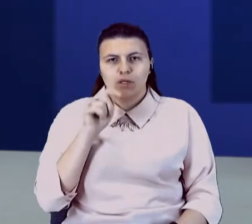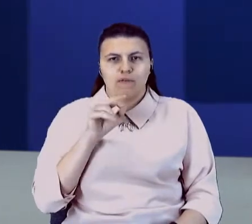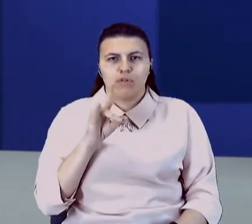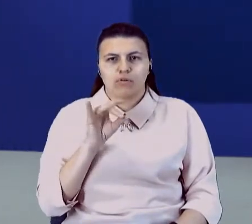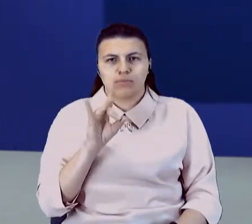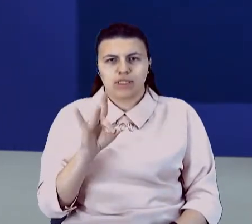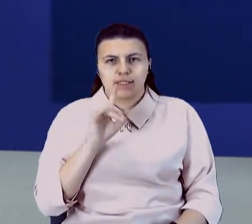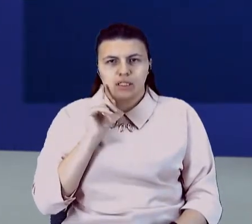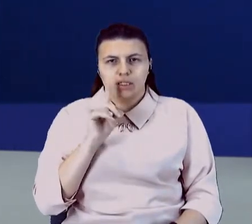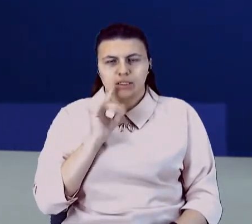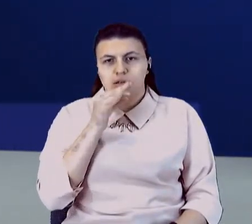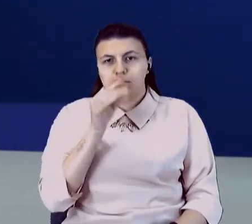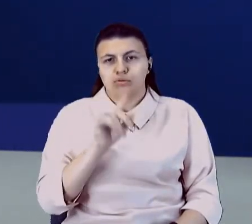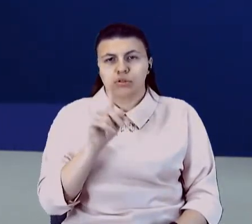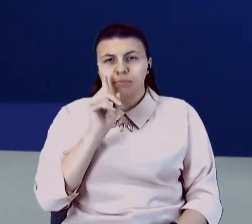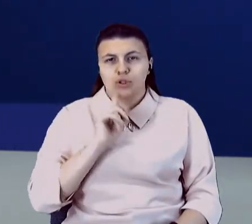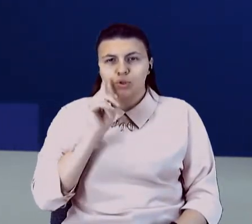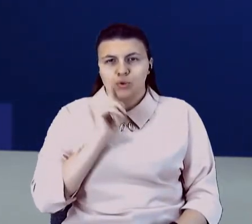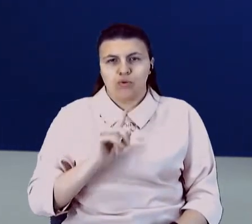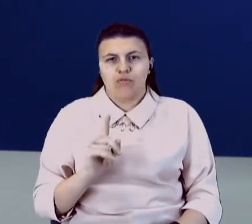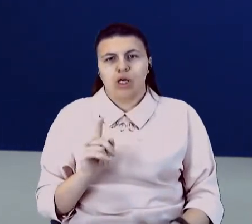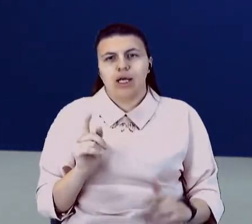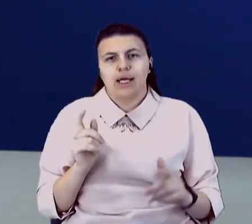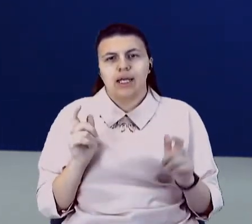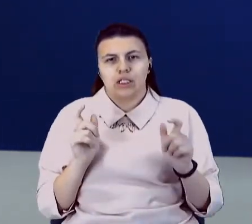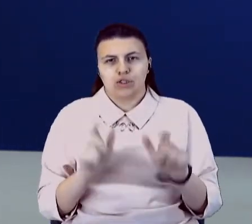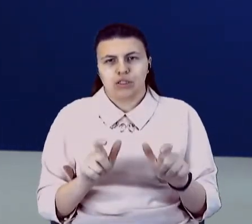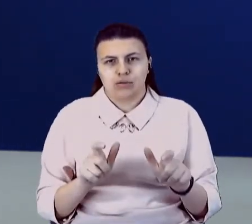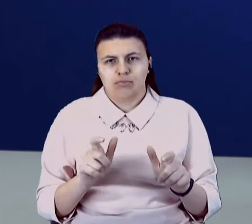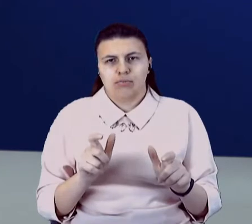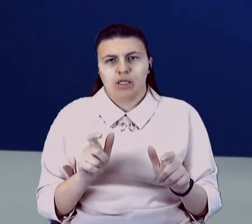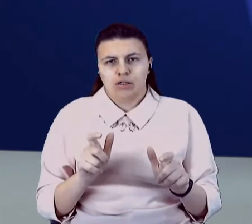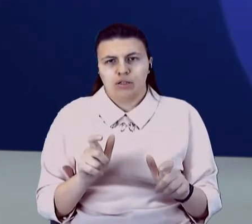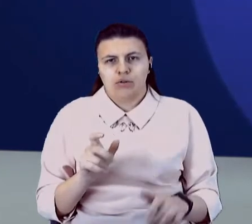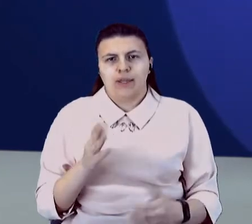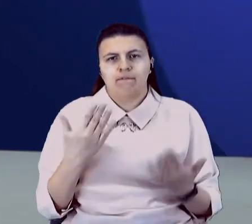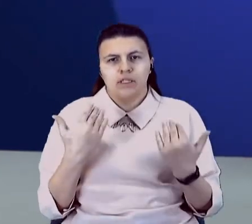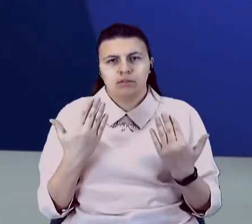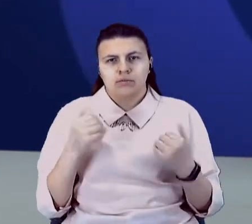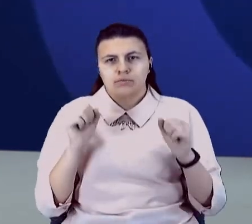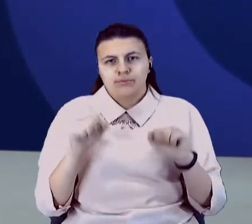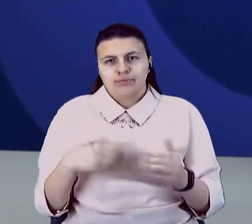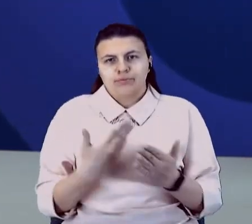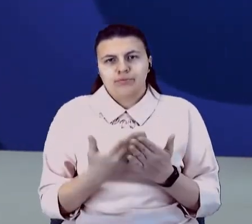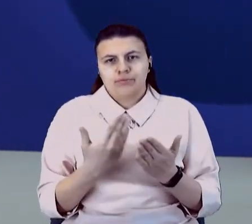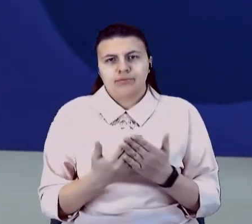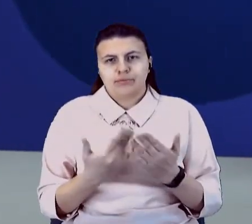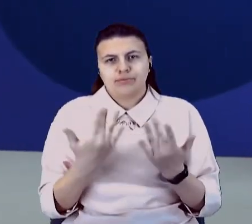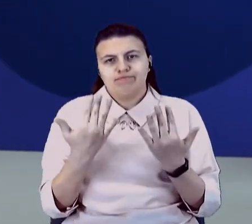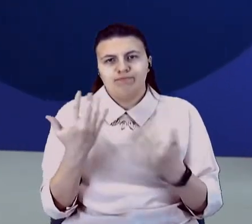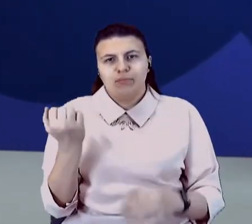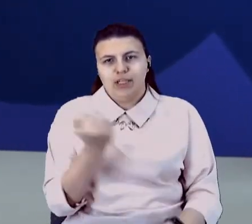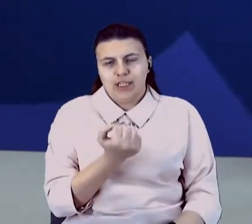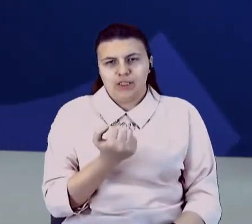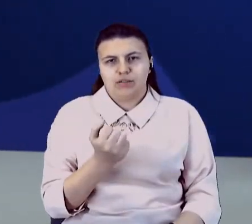тимчасовий режим карантину на вихідні може тривати приблизно кілька тижнів. І це допоможе